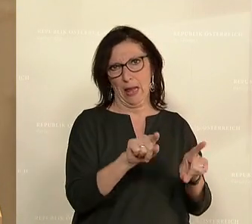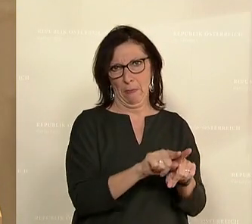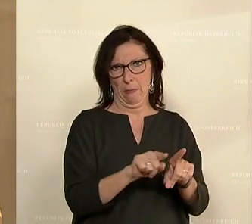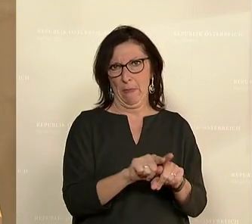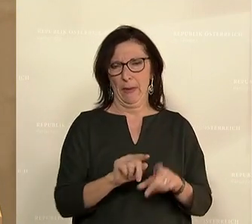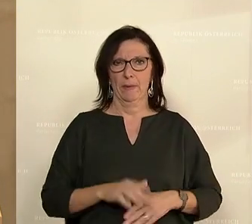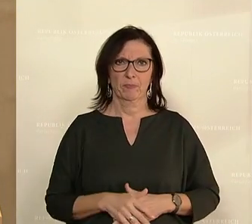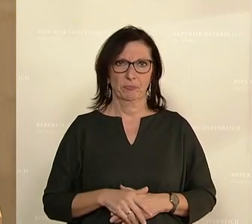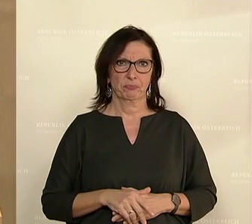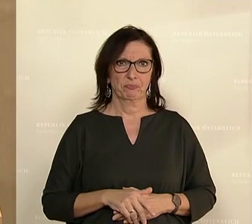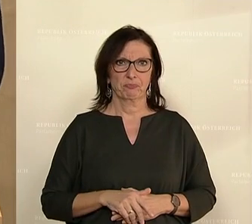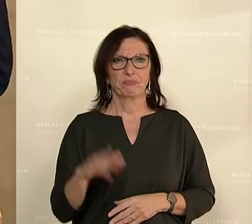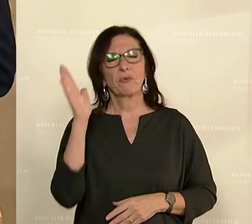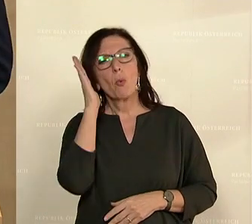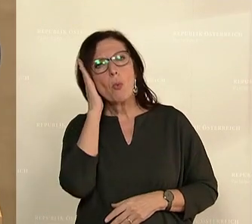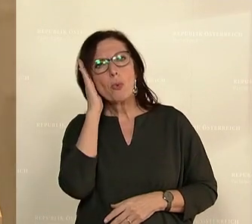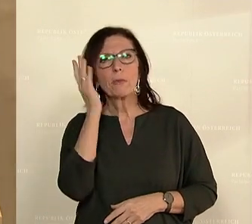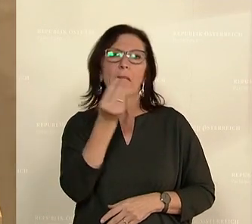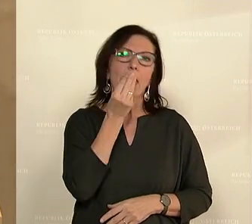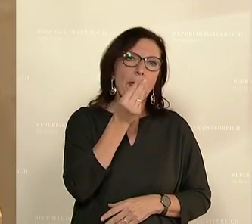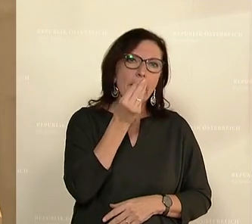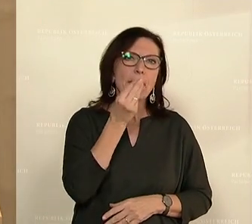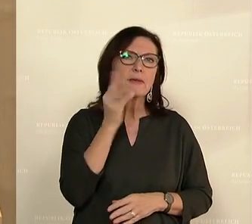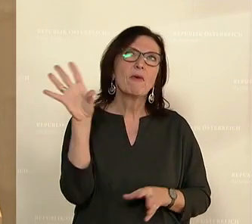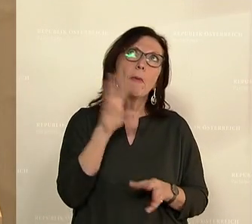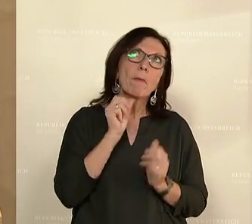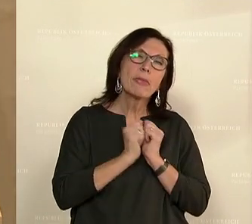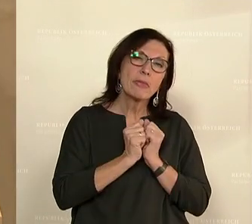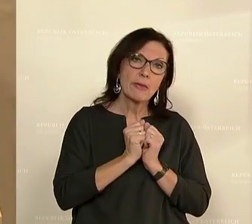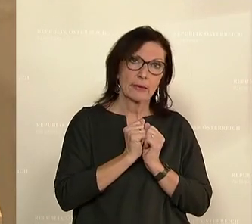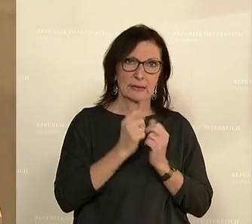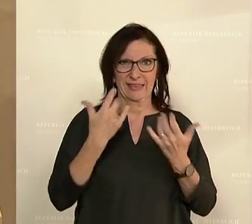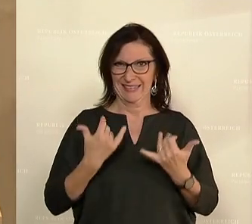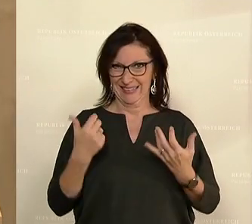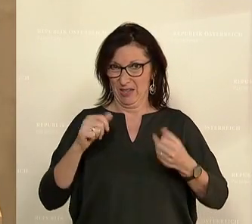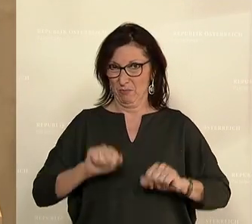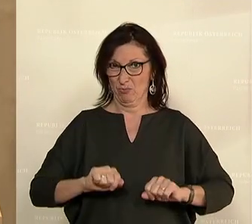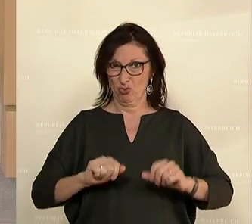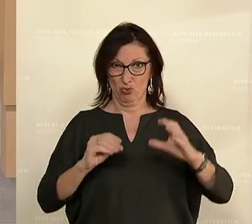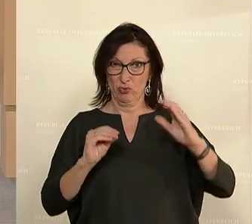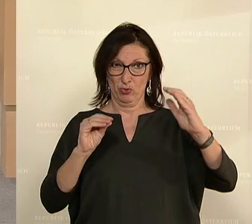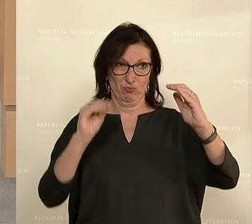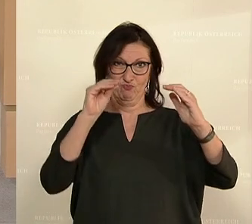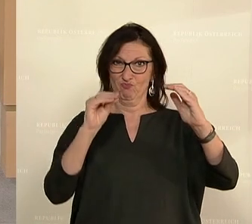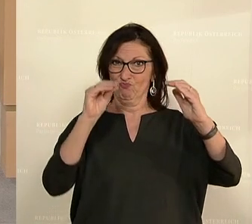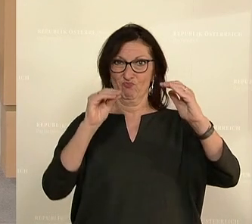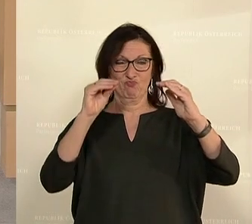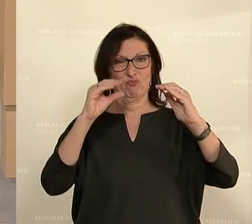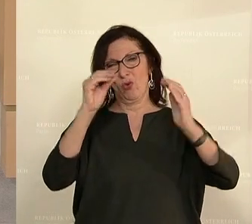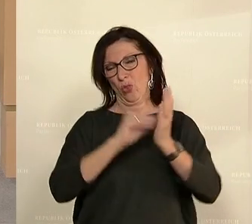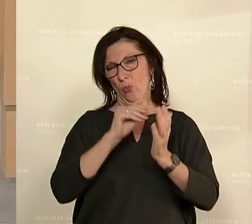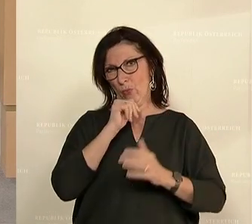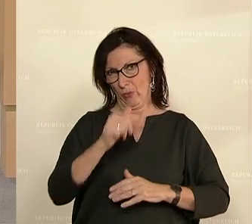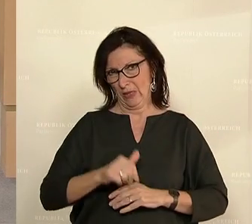Auch wenn man die Unterbringungs und Verpflegungskosten mit einrechnet, kommt man dort mit dem jetzigen Beschluss leider noch nicht hin, Frau Ministerin. Aber